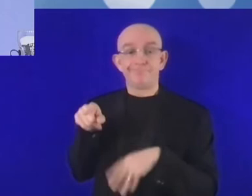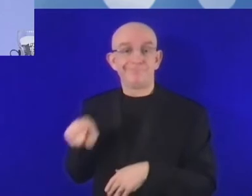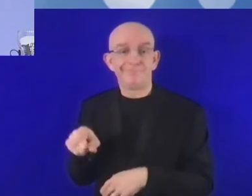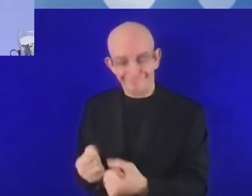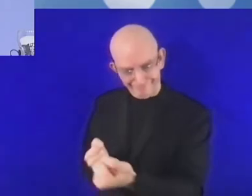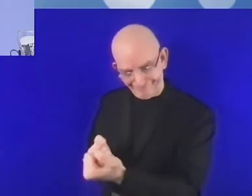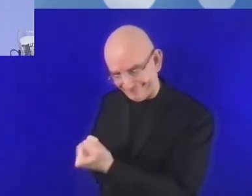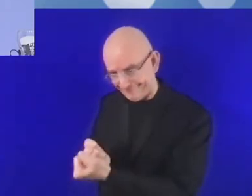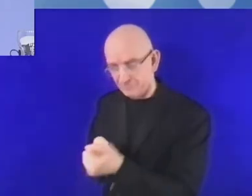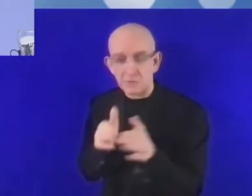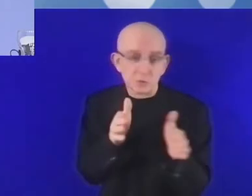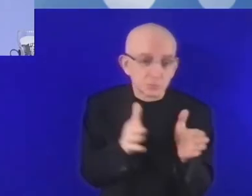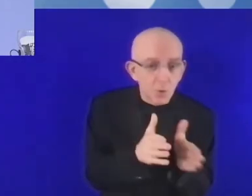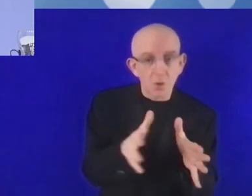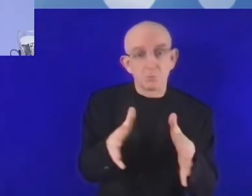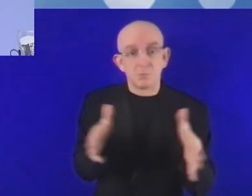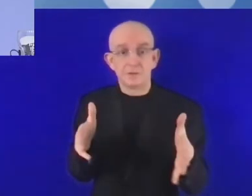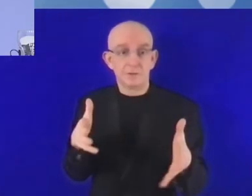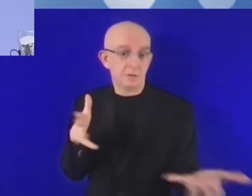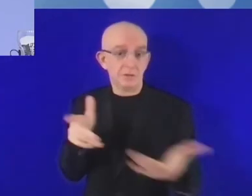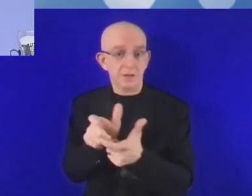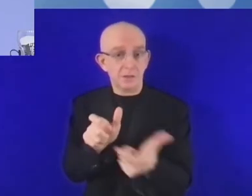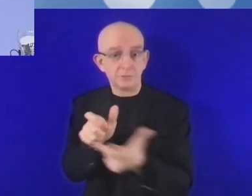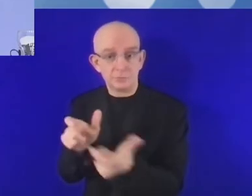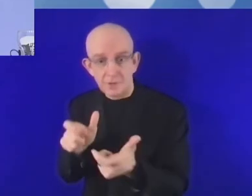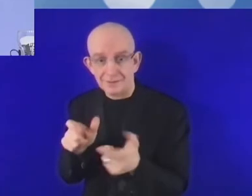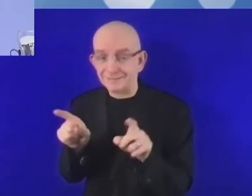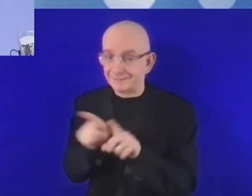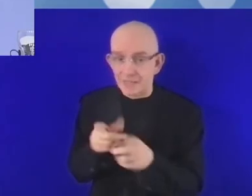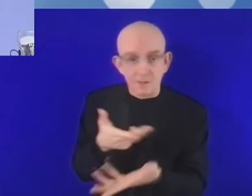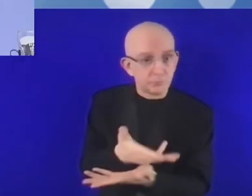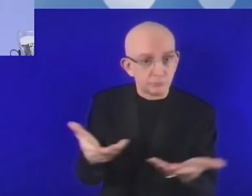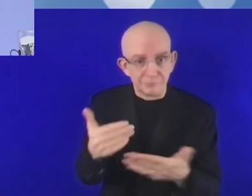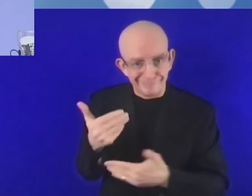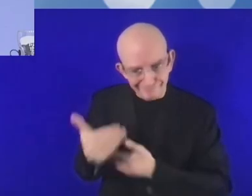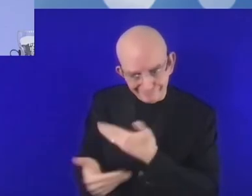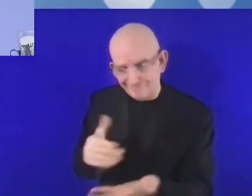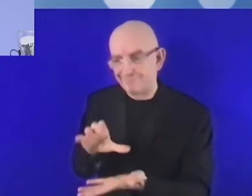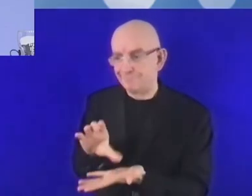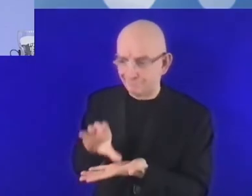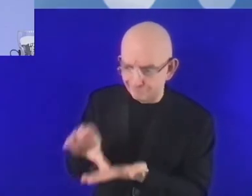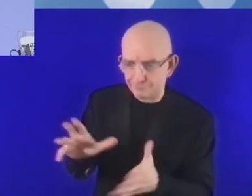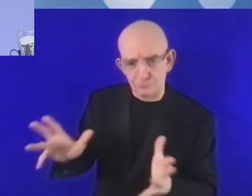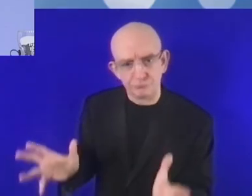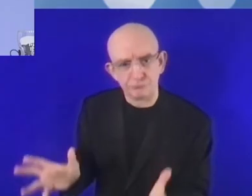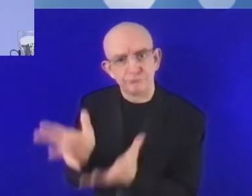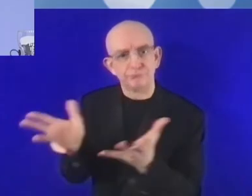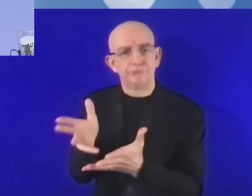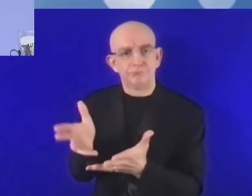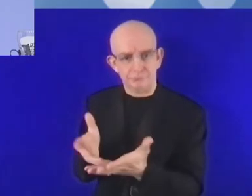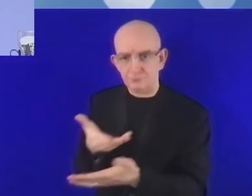muszą przede wszystkim uświadomić sobie, jakie korzyści płyną z globalnej